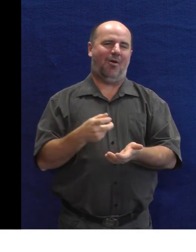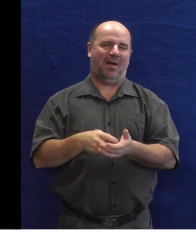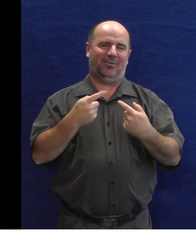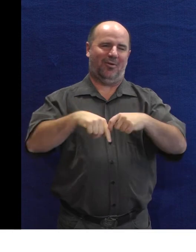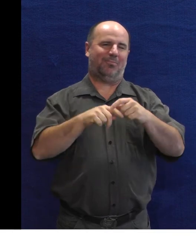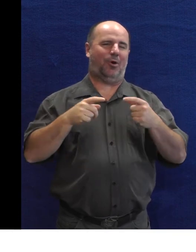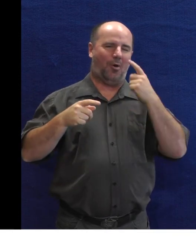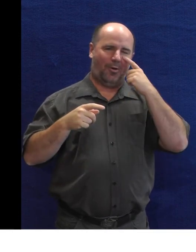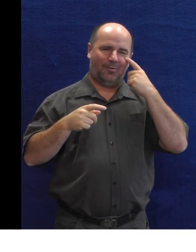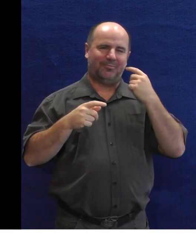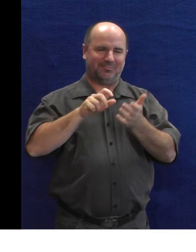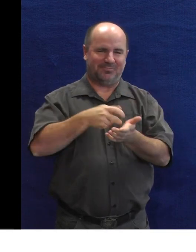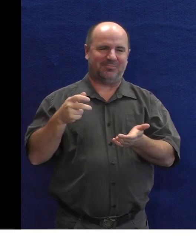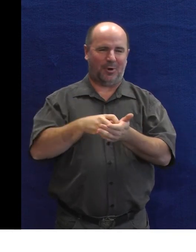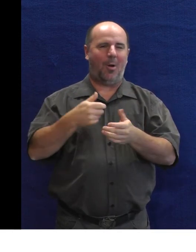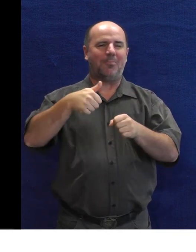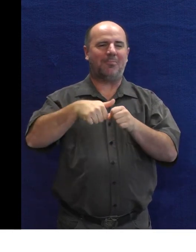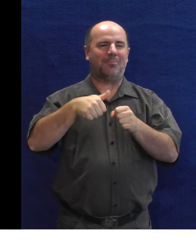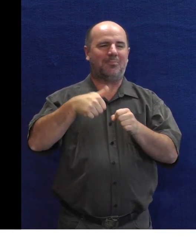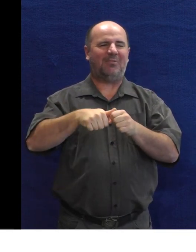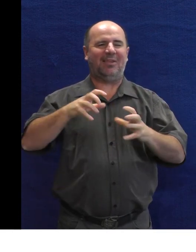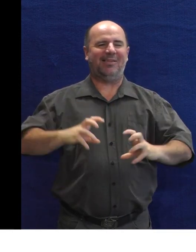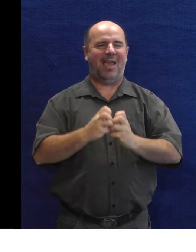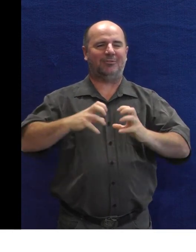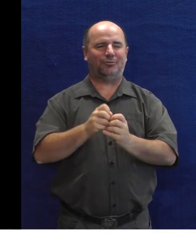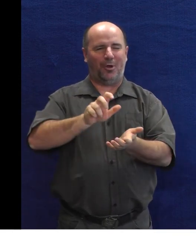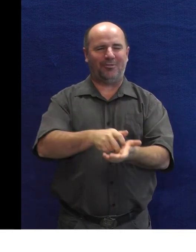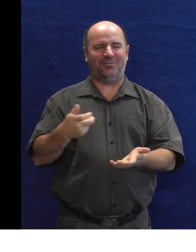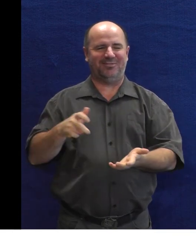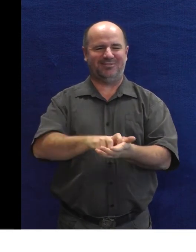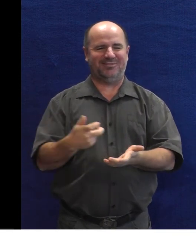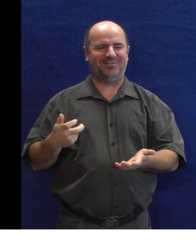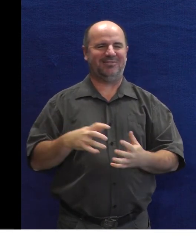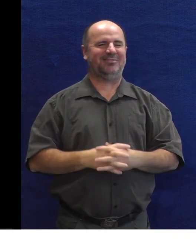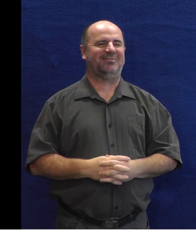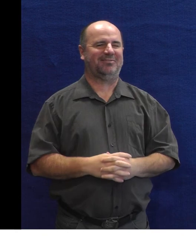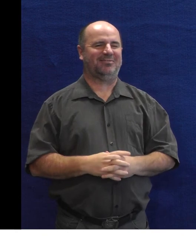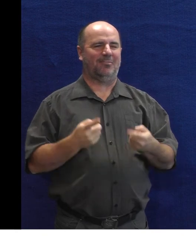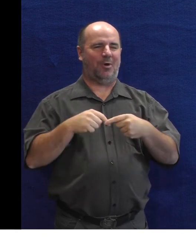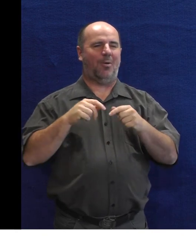hospodě i před, pod tím stromečkem. Takže pokud nemáte dotazy nebo máte dotazy,